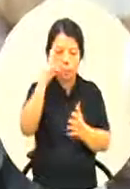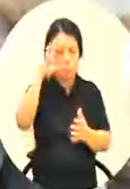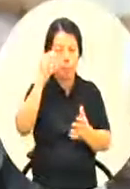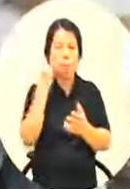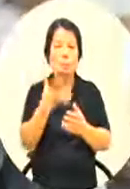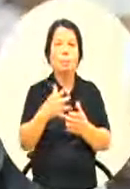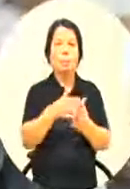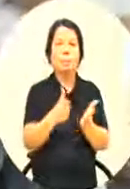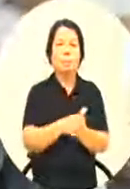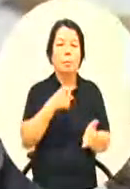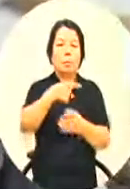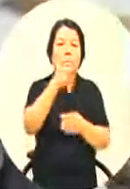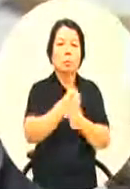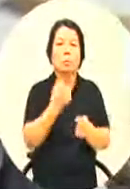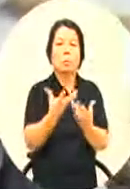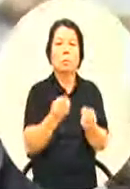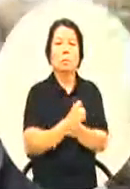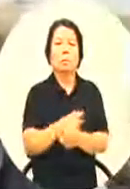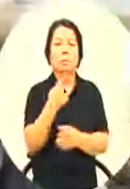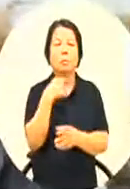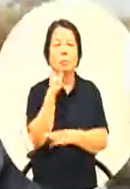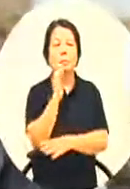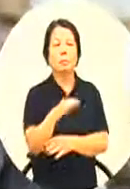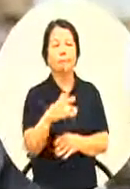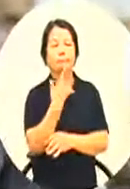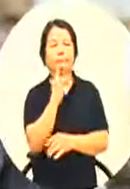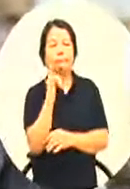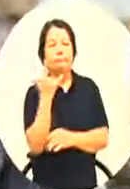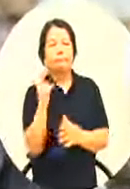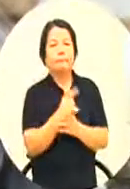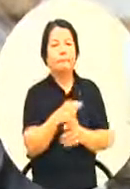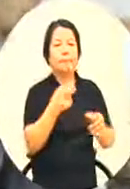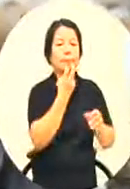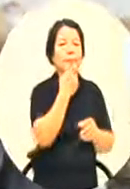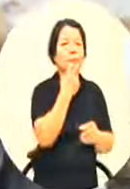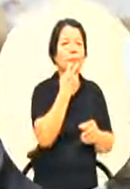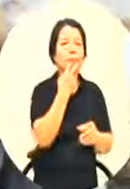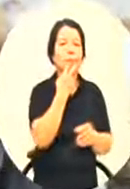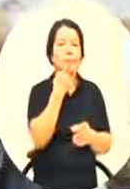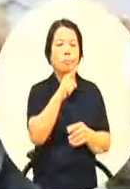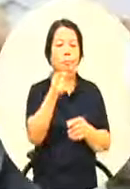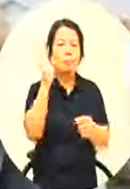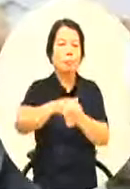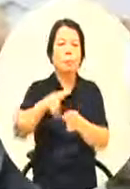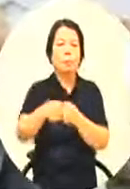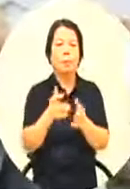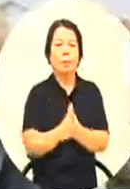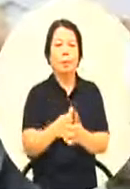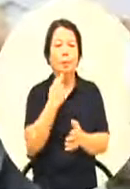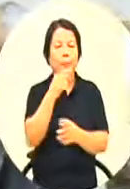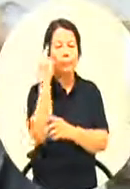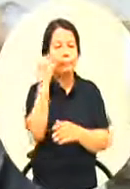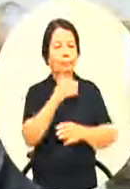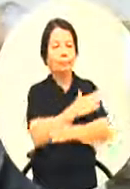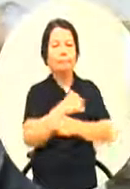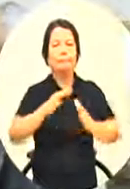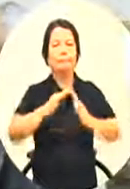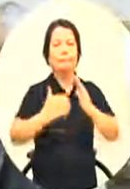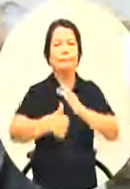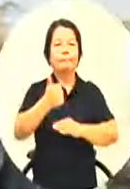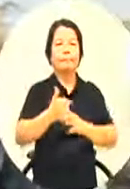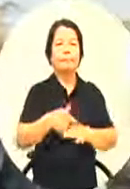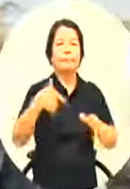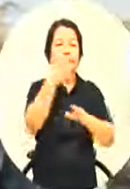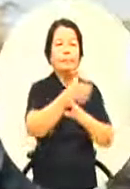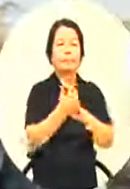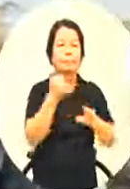你没做大家也在等我东方保障等我陈举去当行政院长看我可以给报过钱吗他们这都是不涨